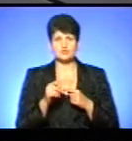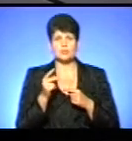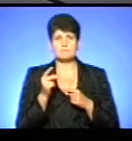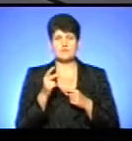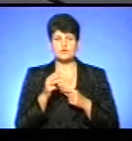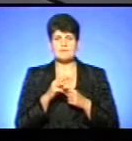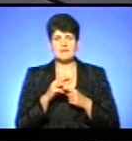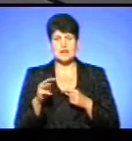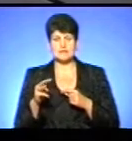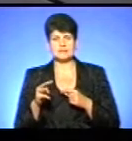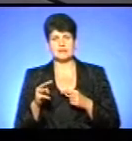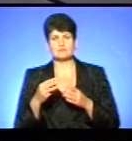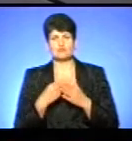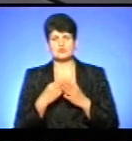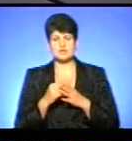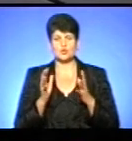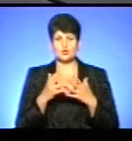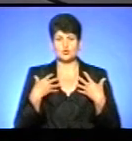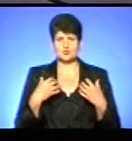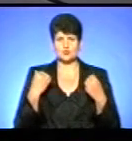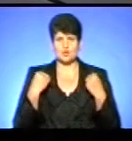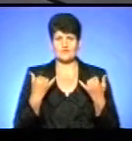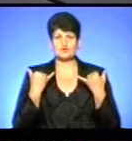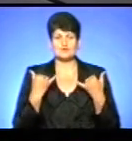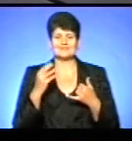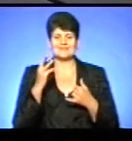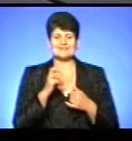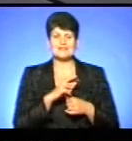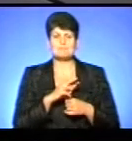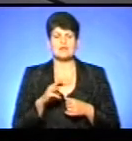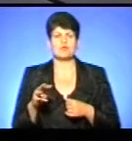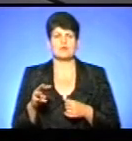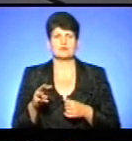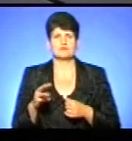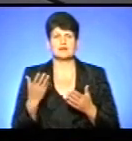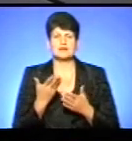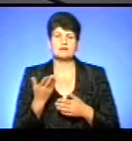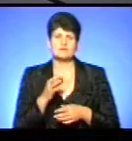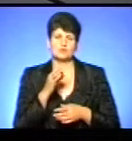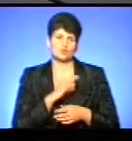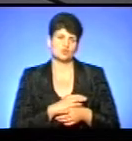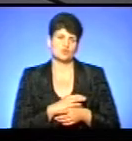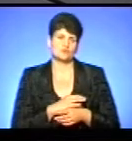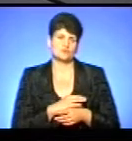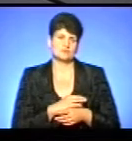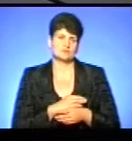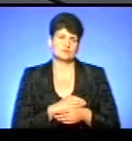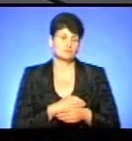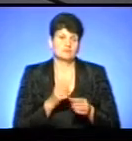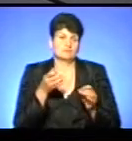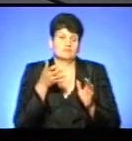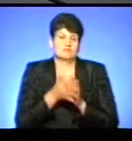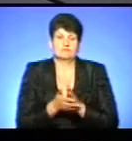мільярдний бюджет охорони здоров'я, сьогодні 300 мільйонів, які використовуються, просто йдуть в нікуди.